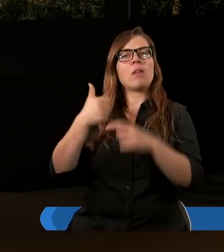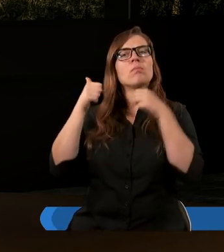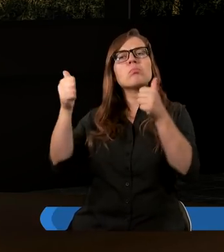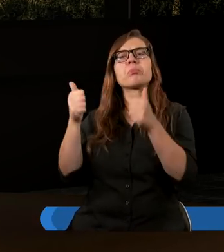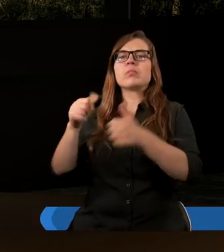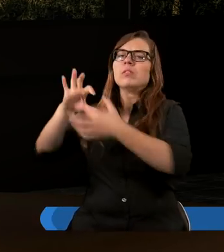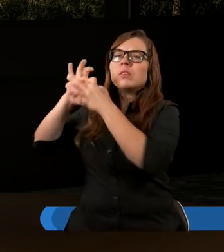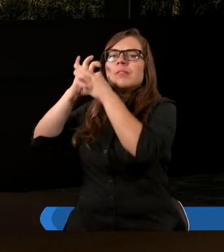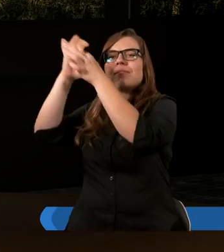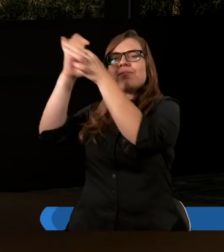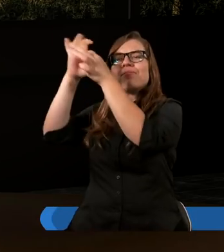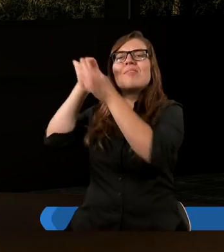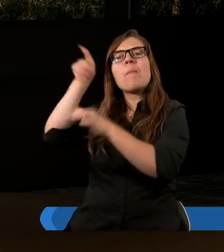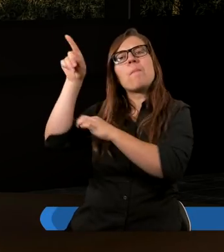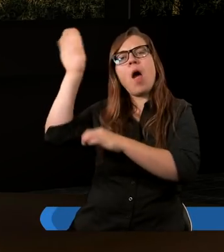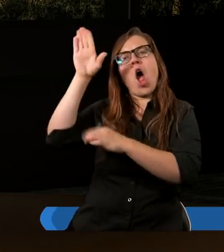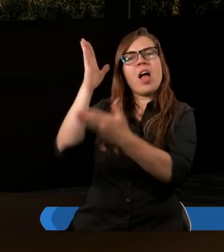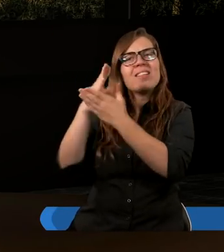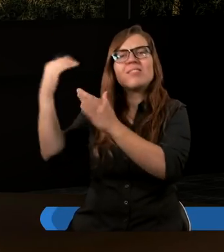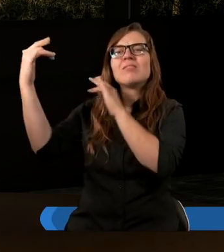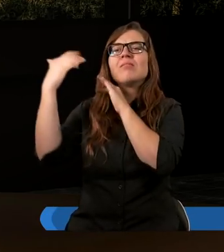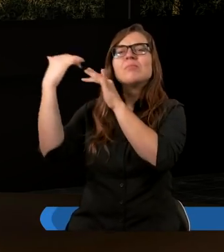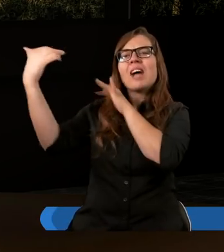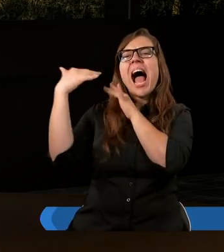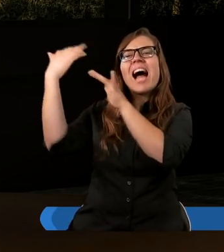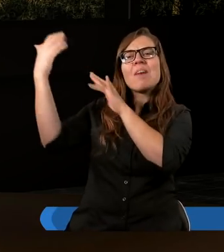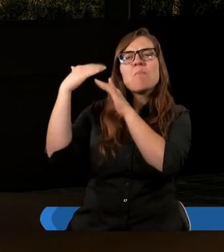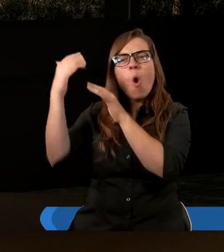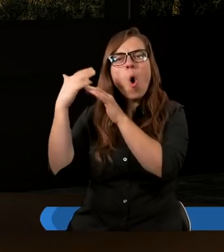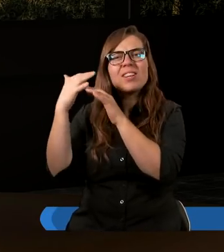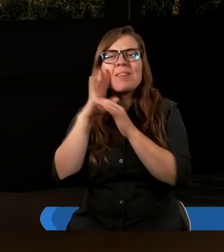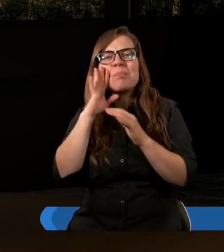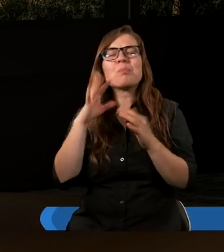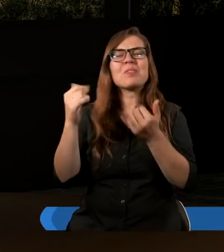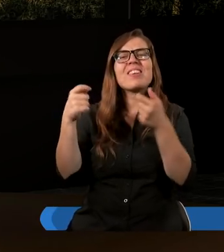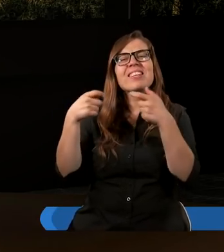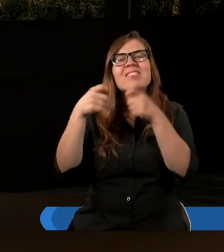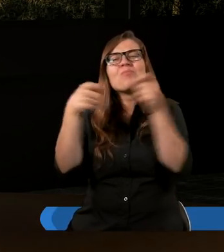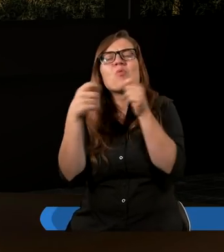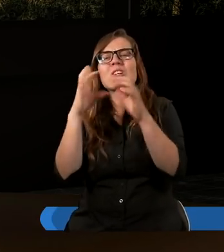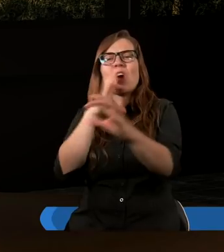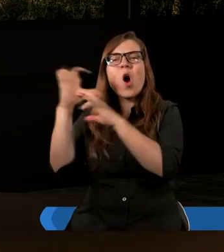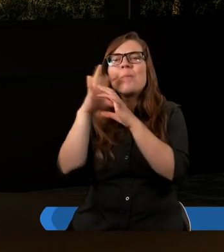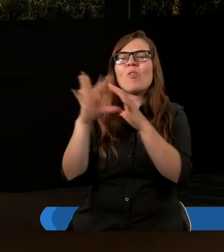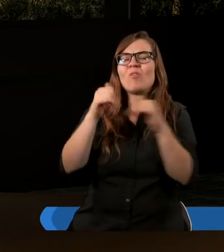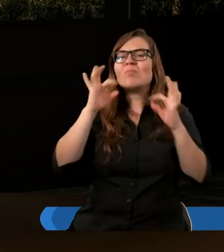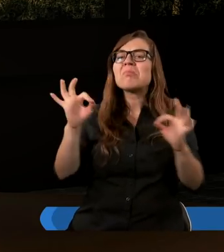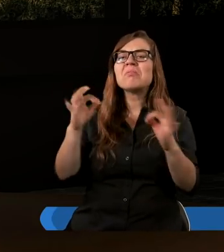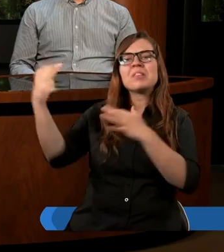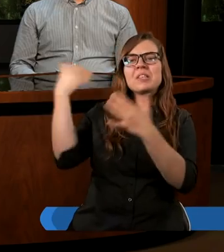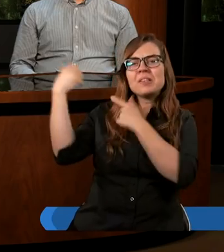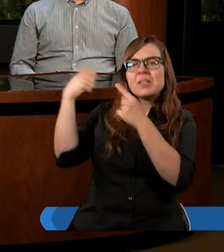tak? Kiedy widzimy w Niego jako jedyne źródło ratunku i istnienia.